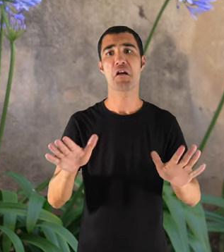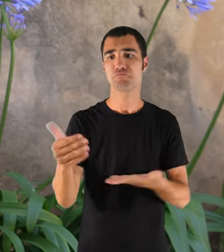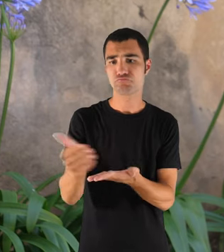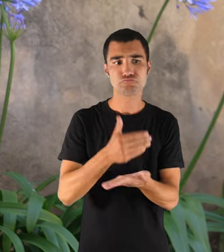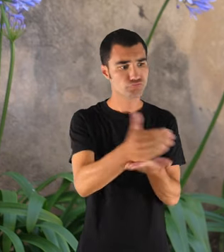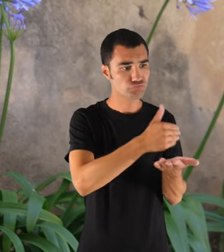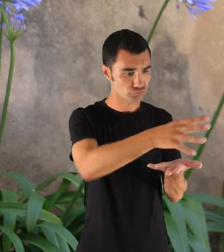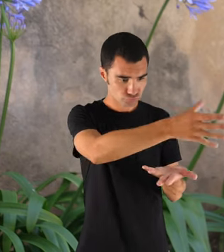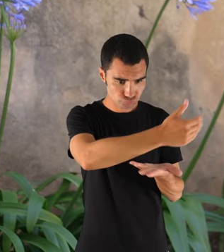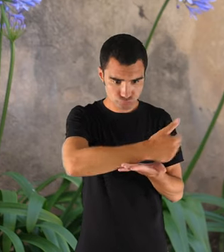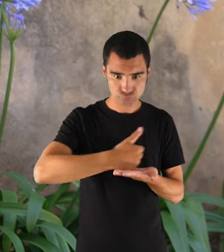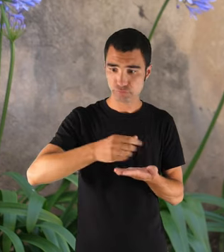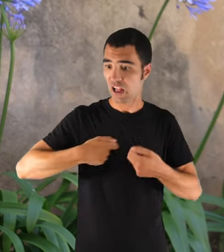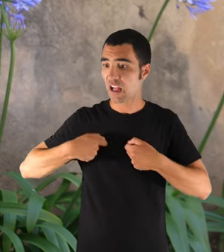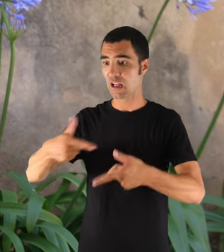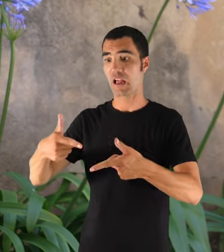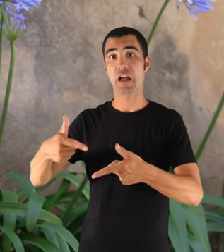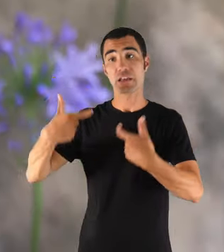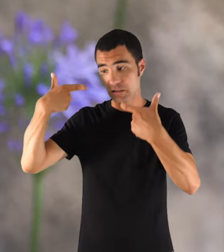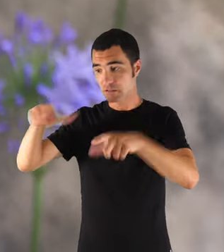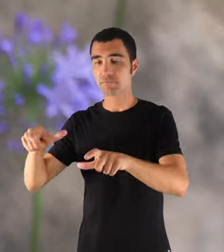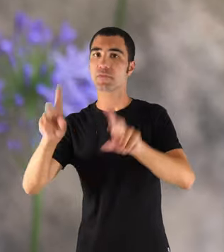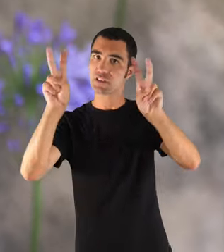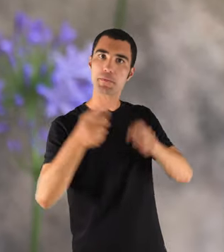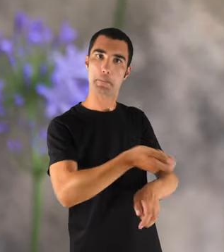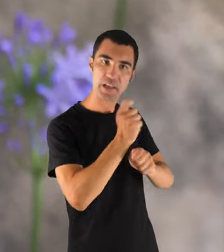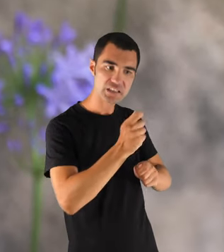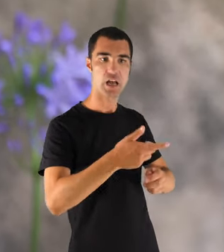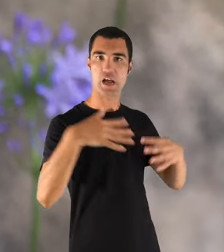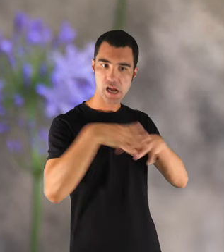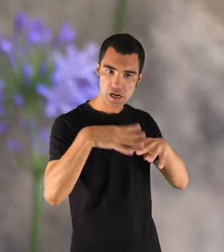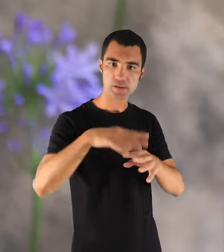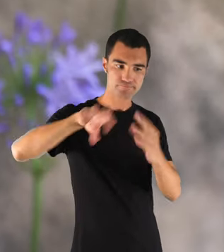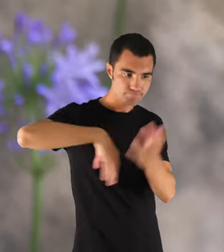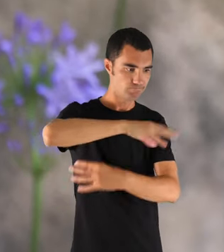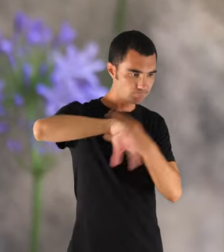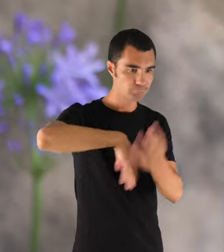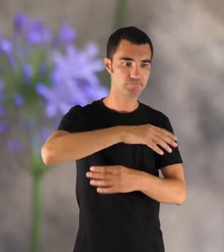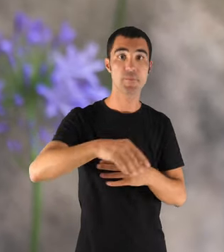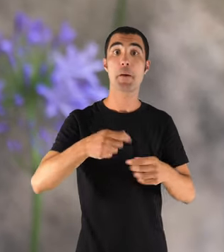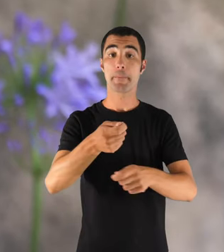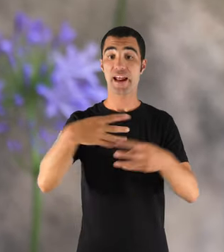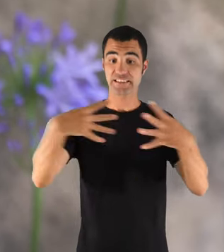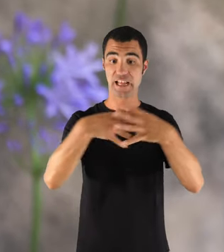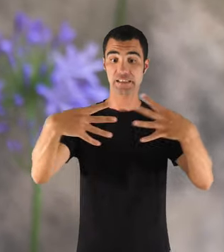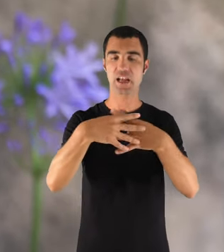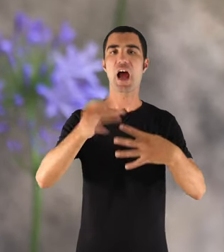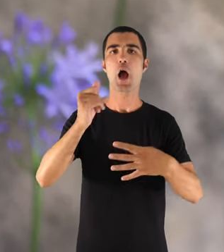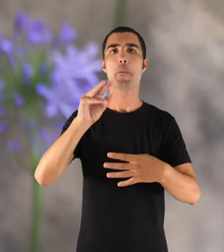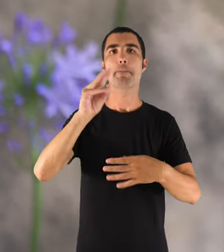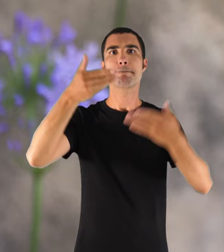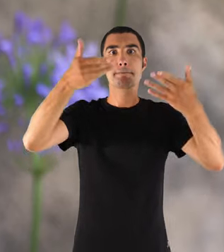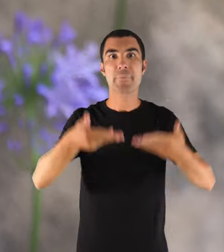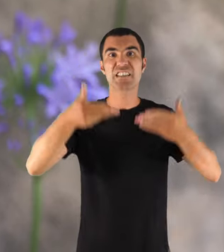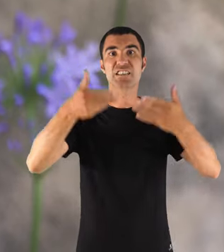guanyàveu gastaven coses de pescar. Les xerxes duen plop i